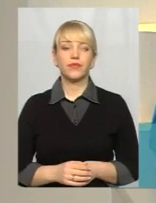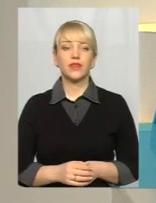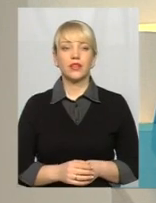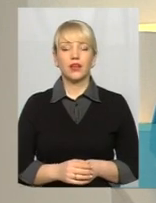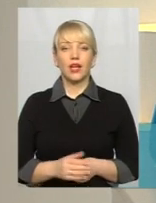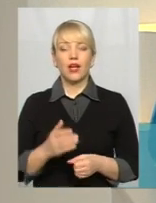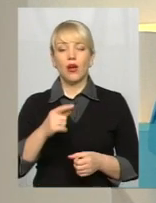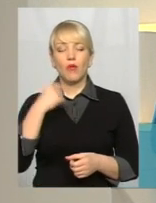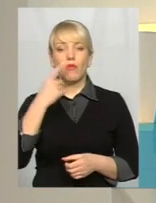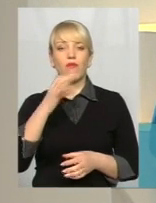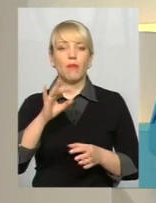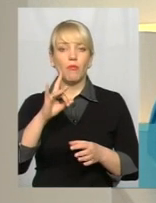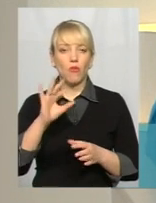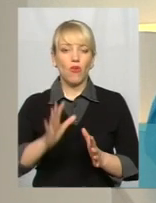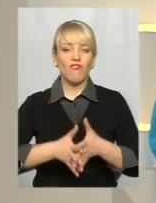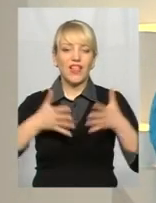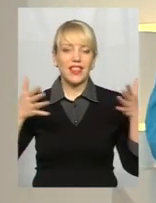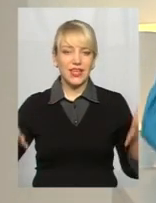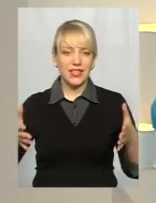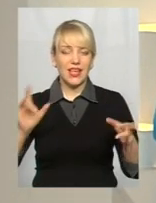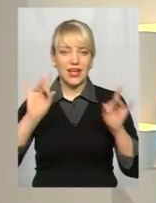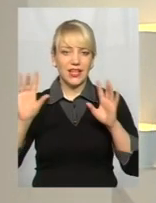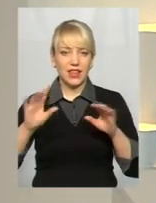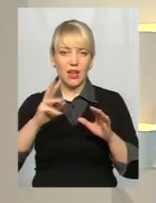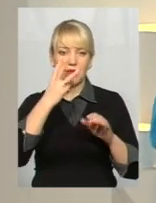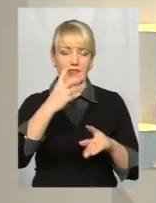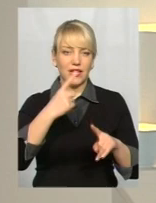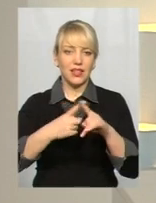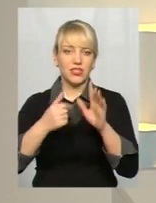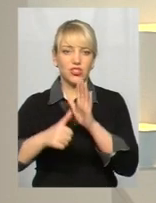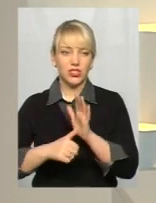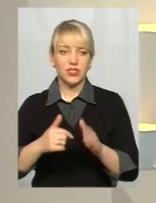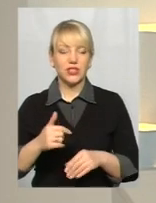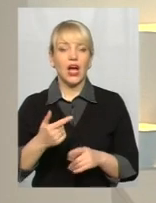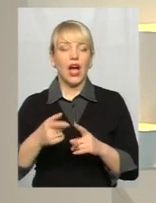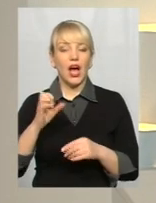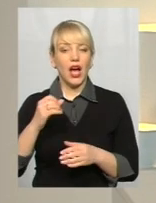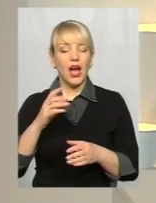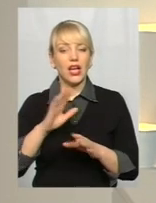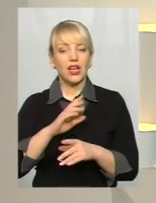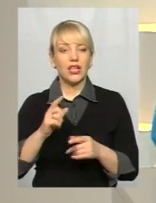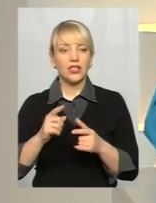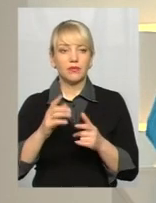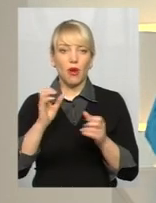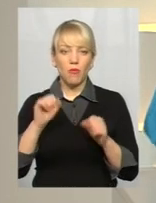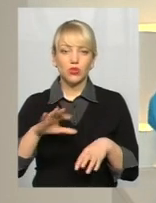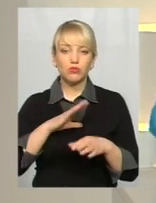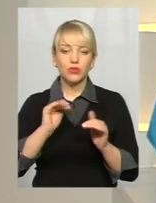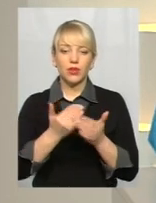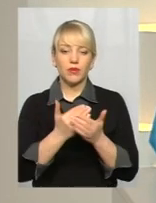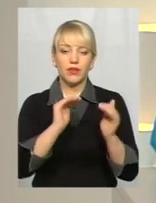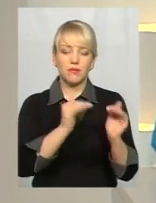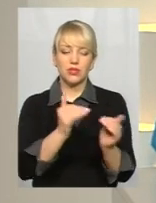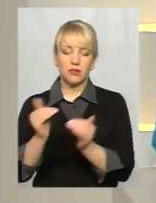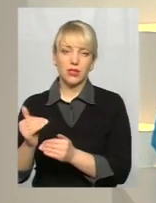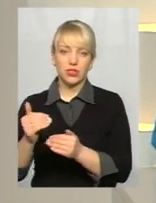про великі рекламні конструкції 3х6. Вони вгорі. А чи не трапиться так, що вони поділяться на менші, їх буде більше, вони